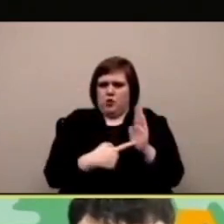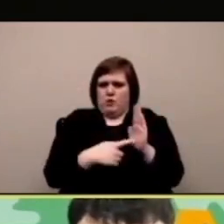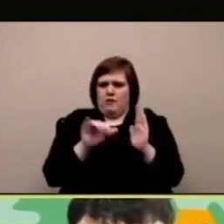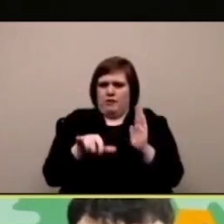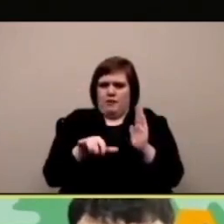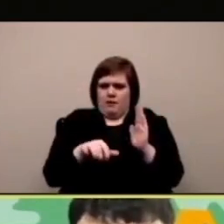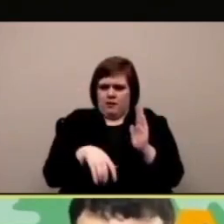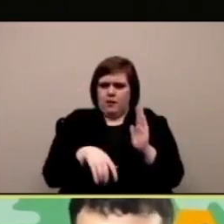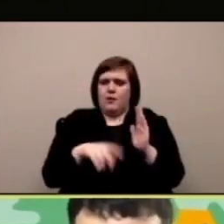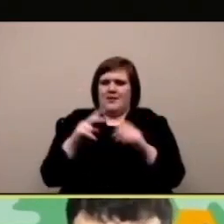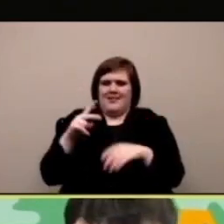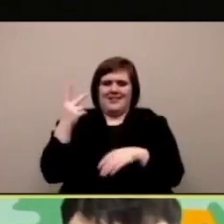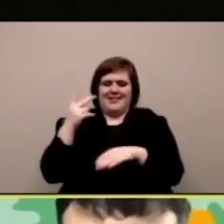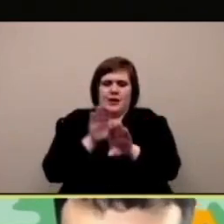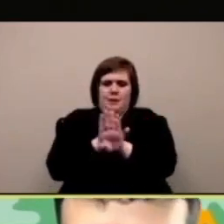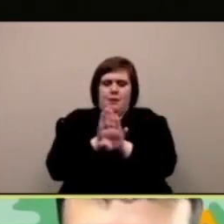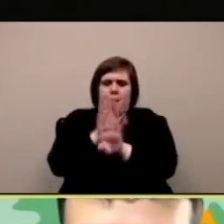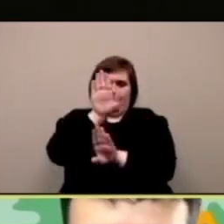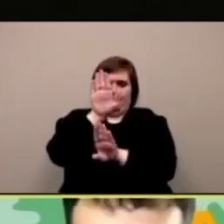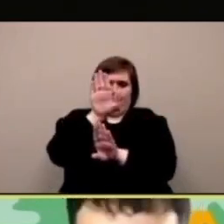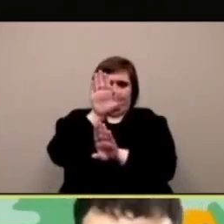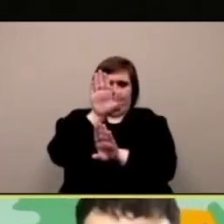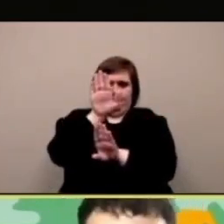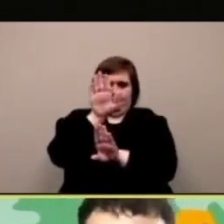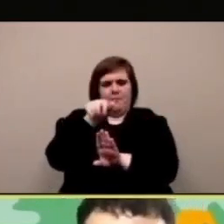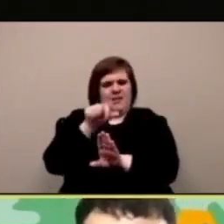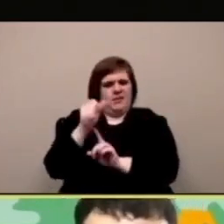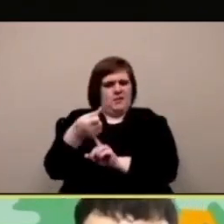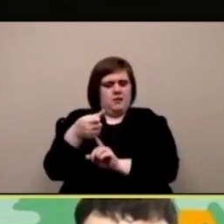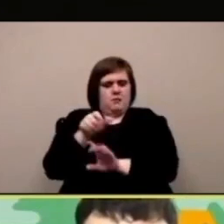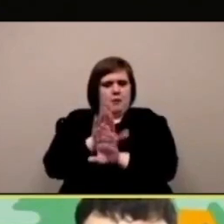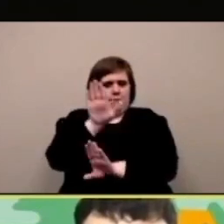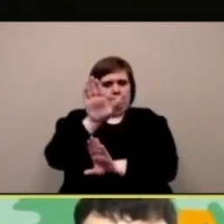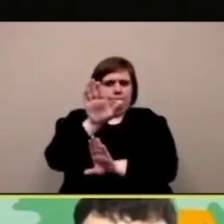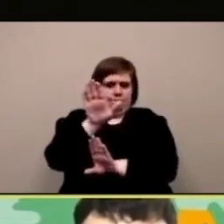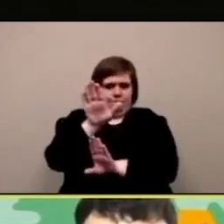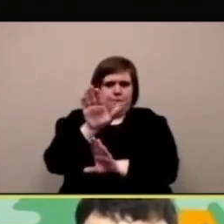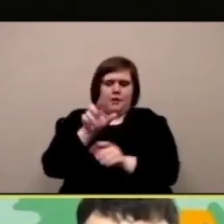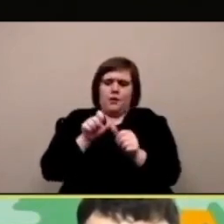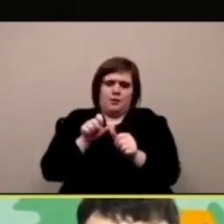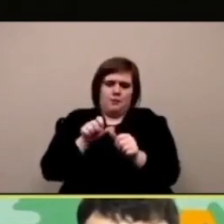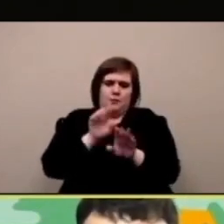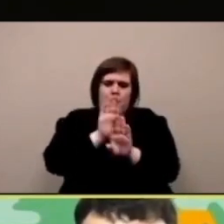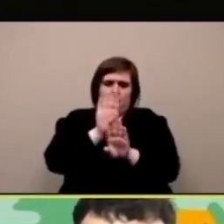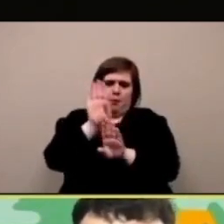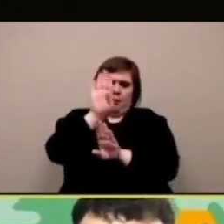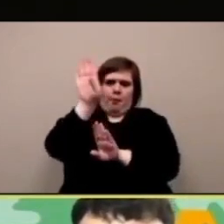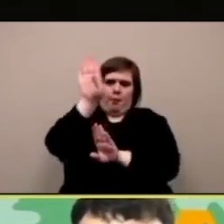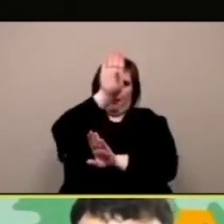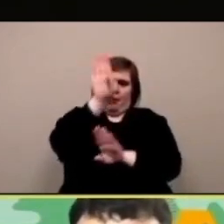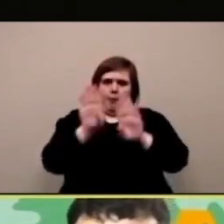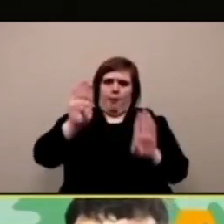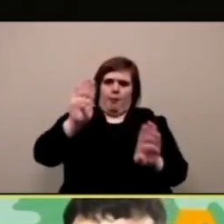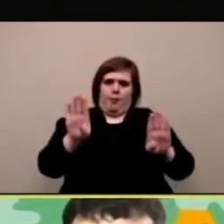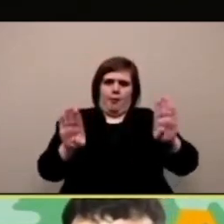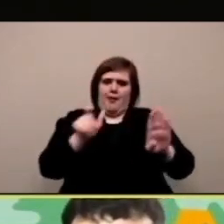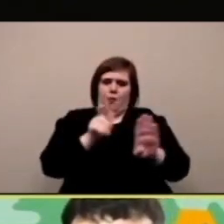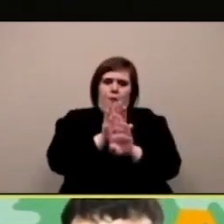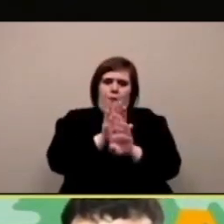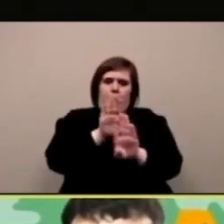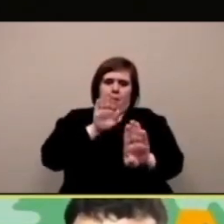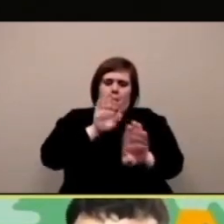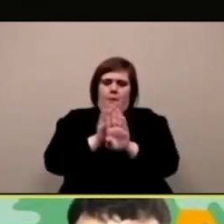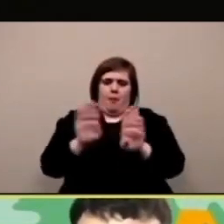spingerà allora fai un clone faccio clic una volta per mostrarlo avrai un secondo sprite in questo